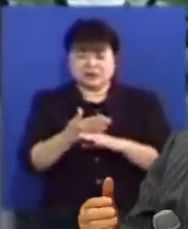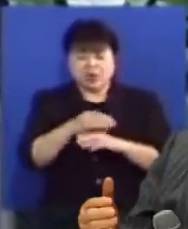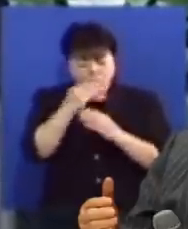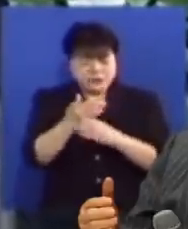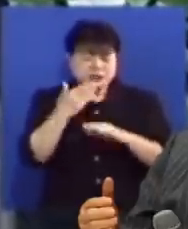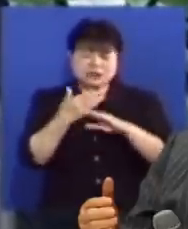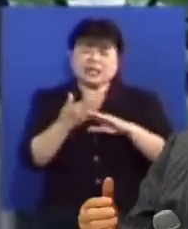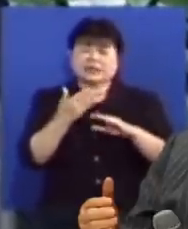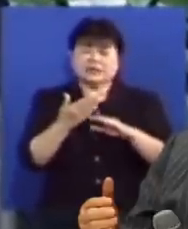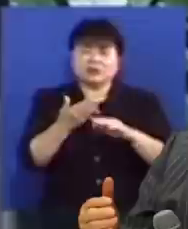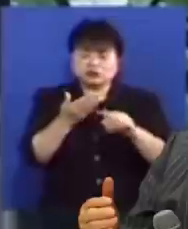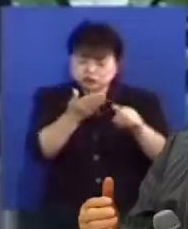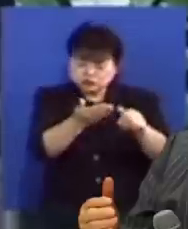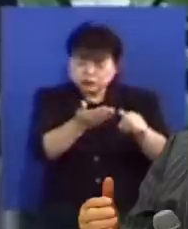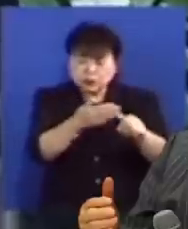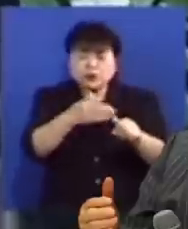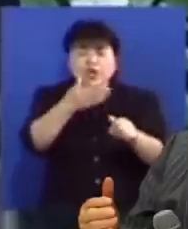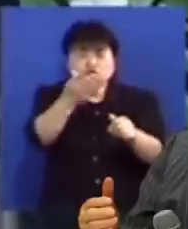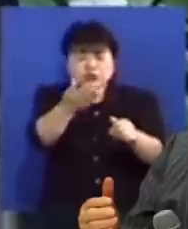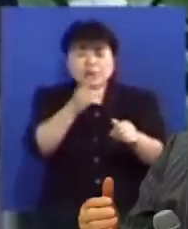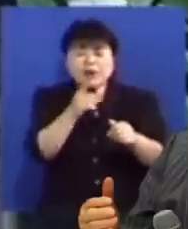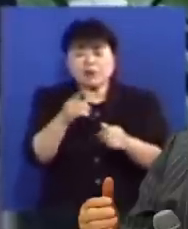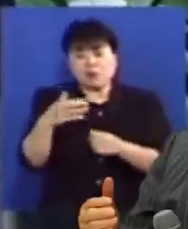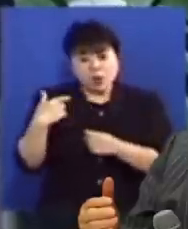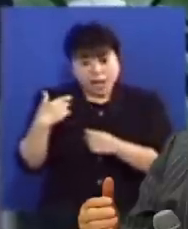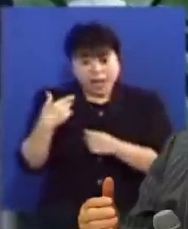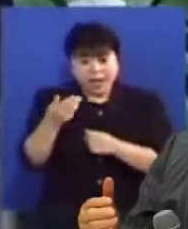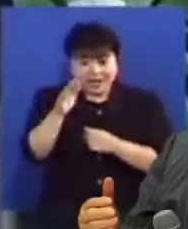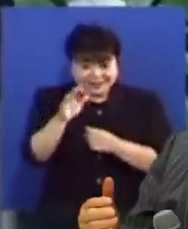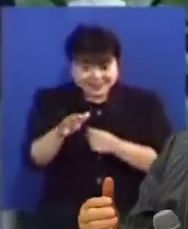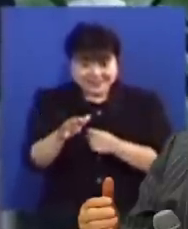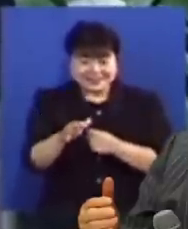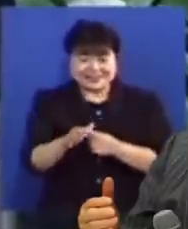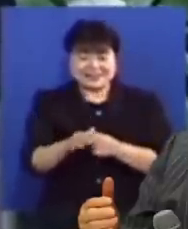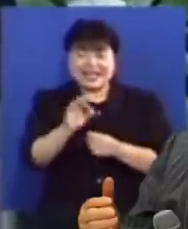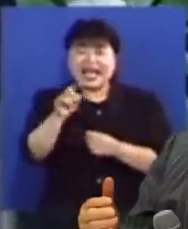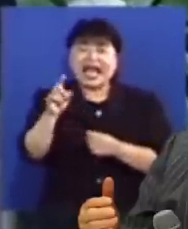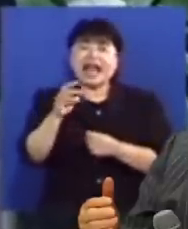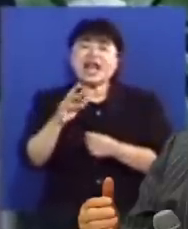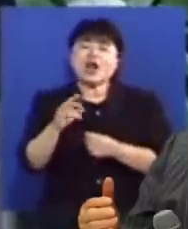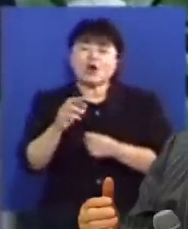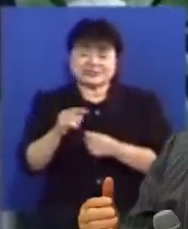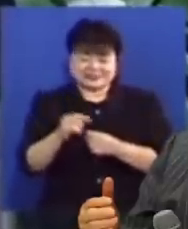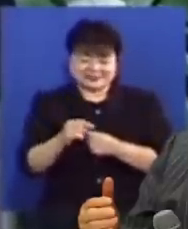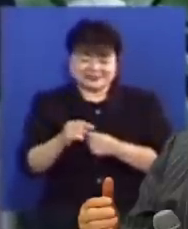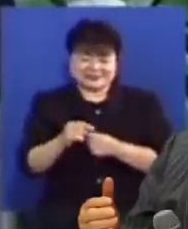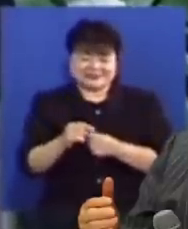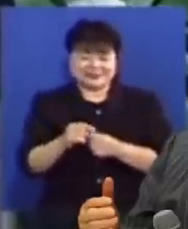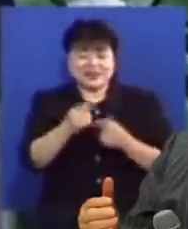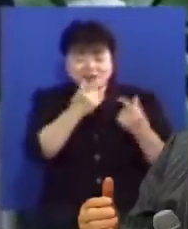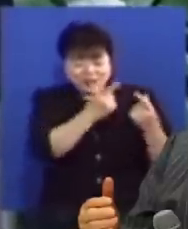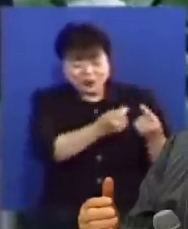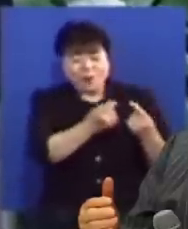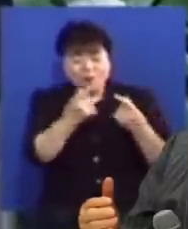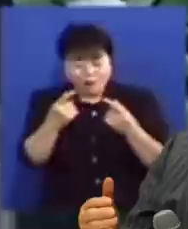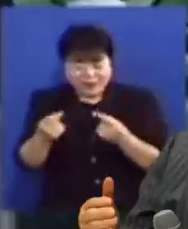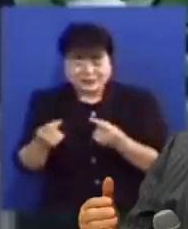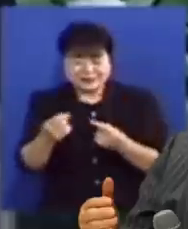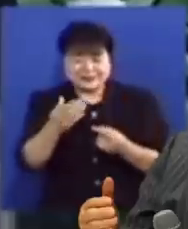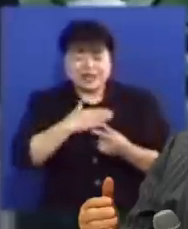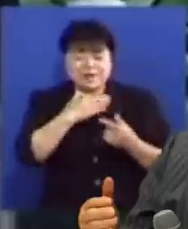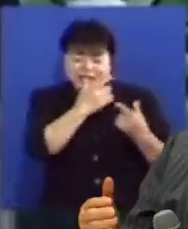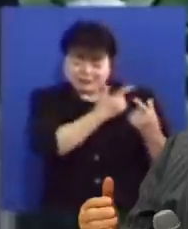사람 보혜사를 보내니까 모릅니다 하지만 알로스 파라클레토스를 보냈다고 했으니 알로스는 나와